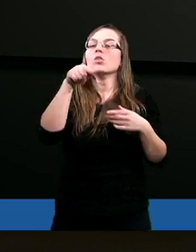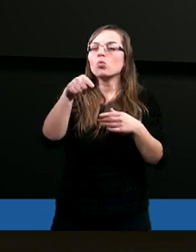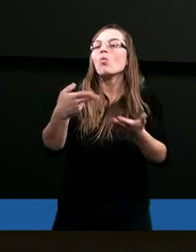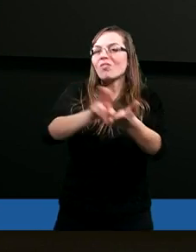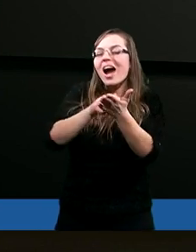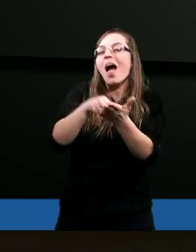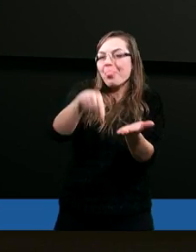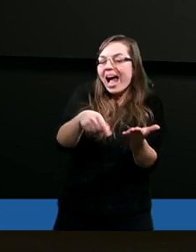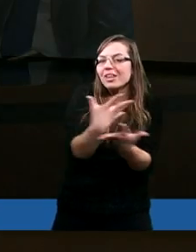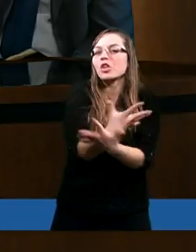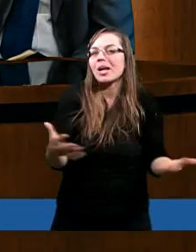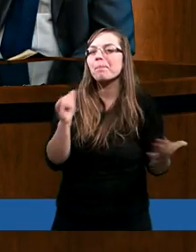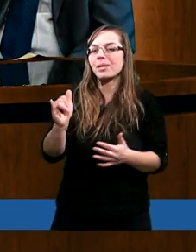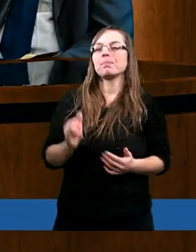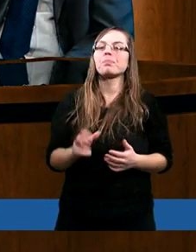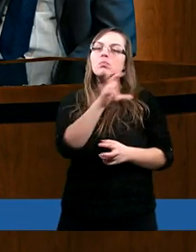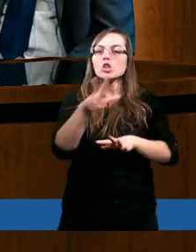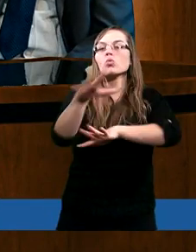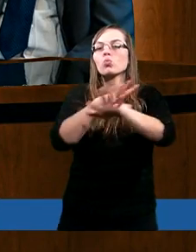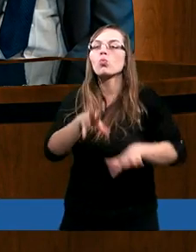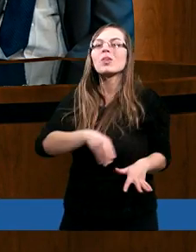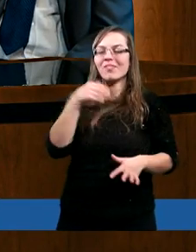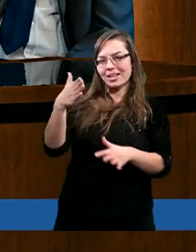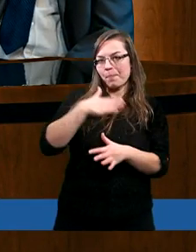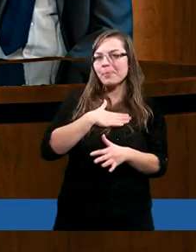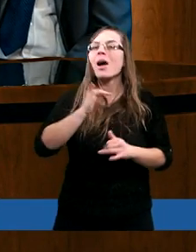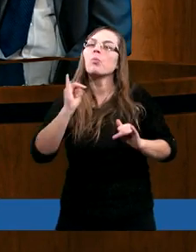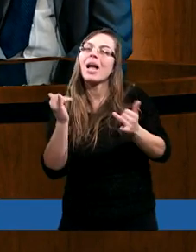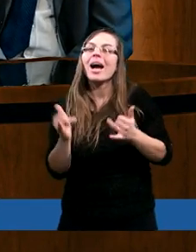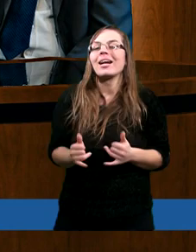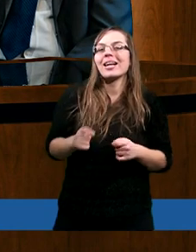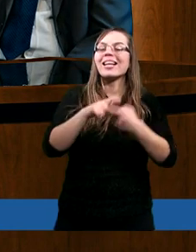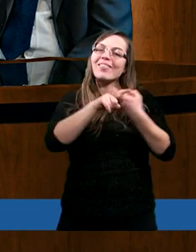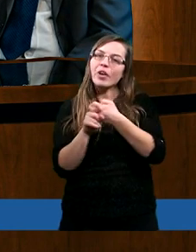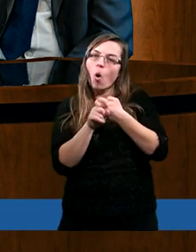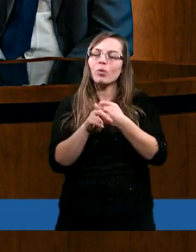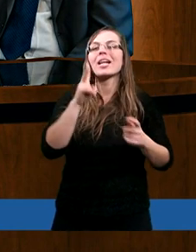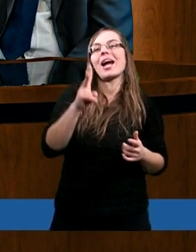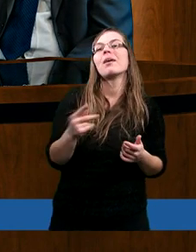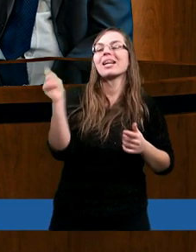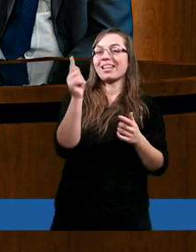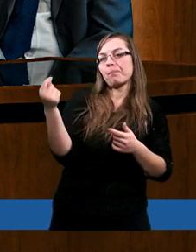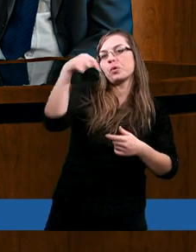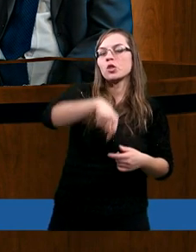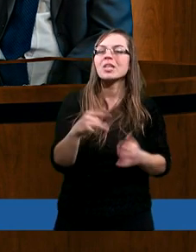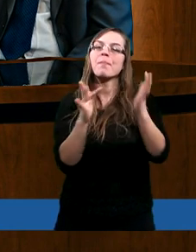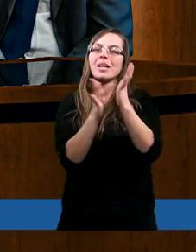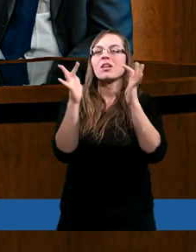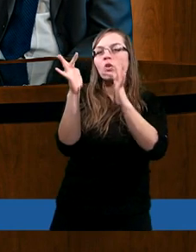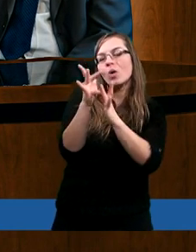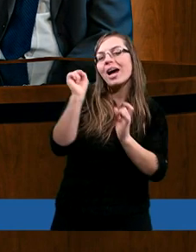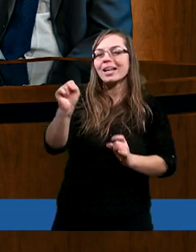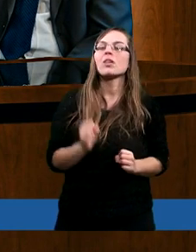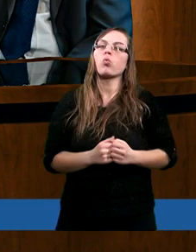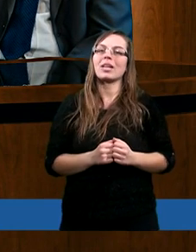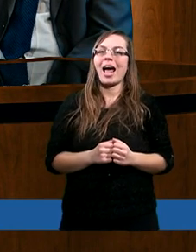na tej ziemi. Czy Duch Święty miał jakiś związek z przyjściem Jezusa